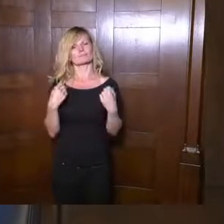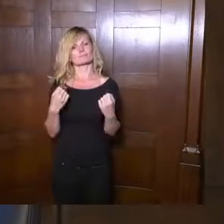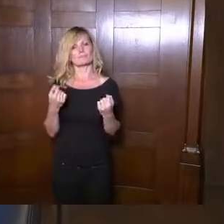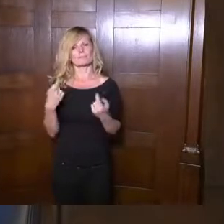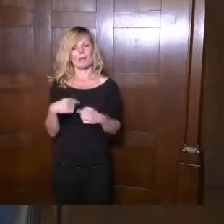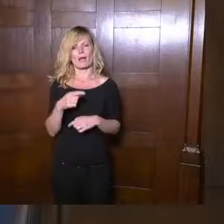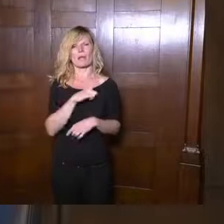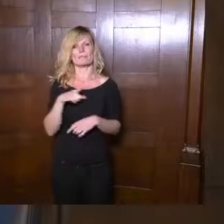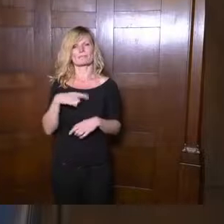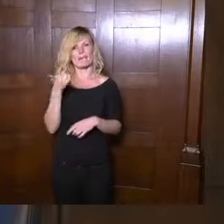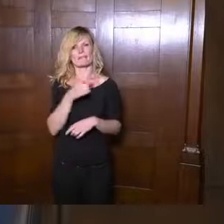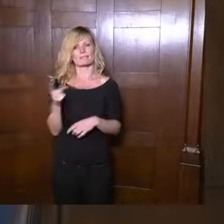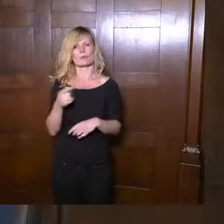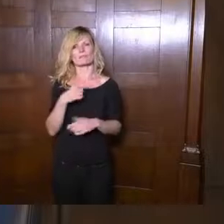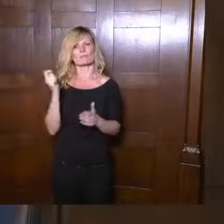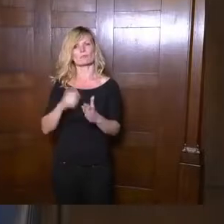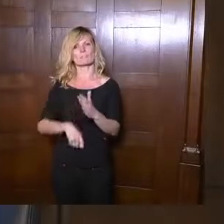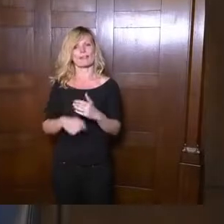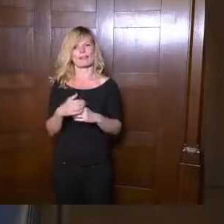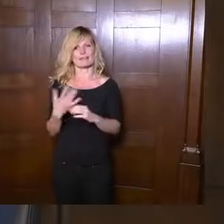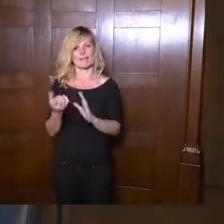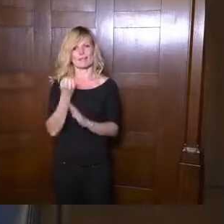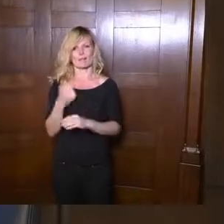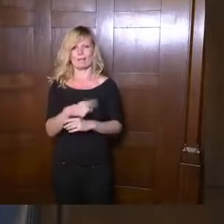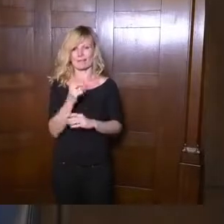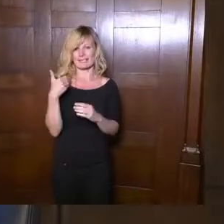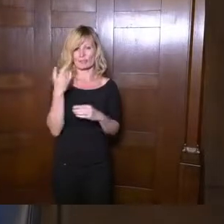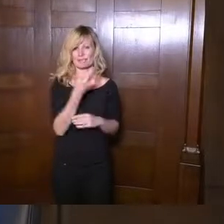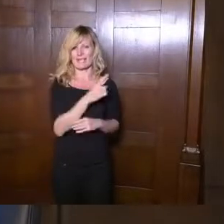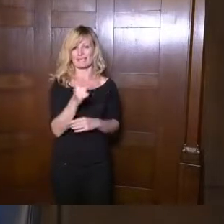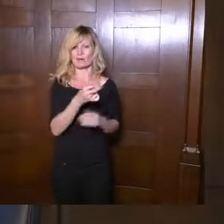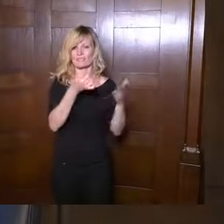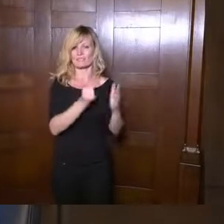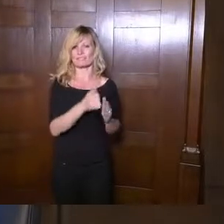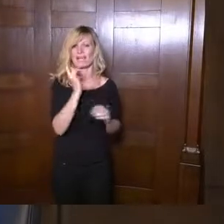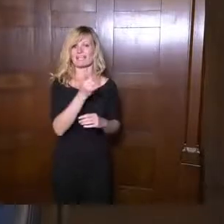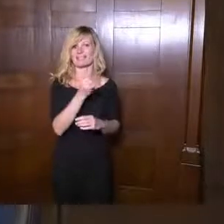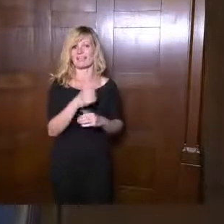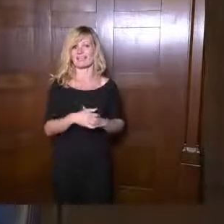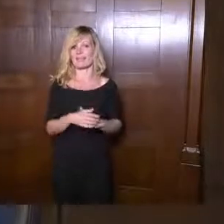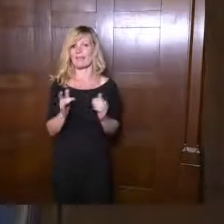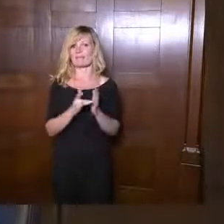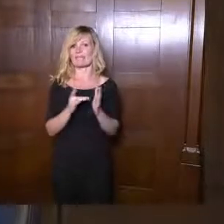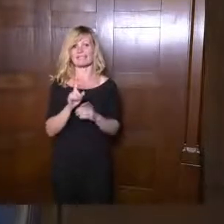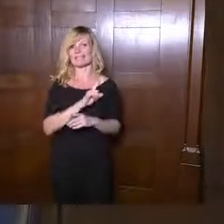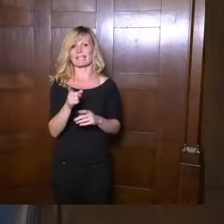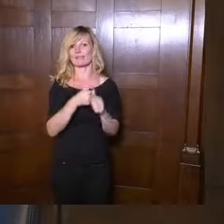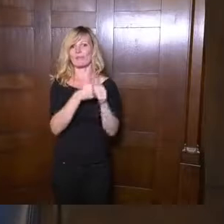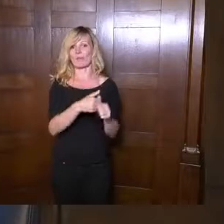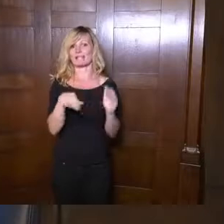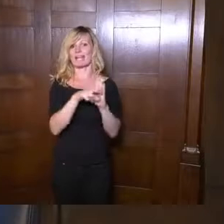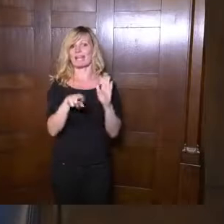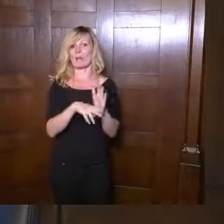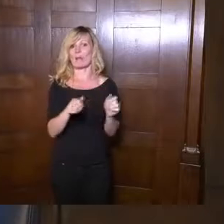eingenommen zu haben. Wenn da im Hintergrund stehen 1.600 Anzeigen, vor allem wegen Nicht-Einhaltung der